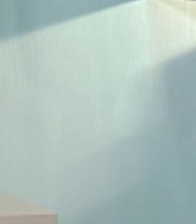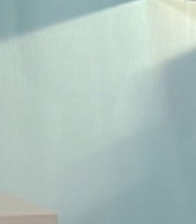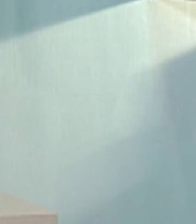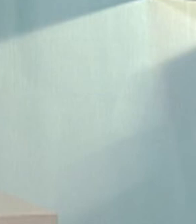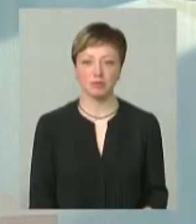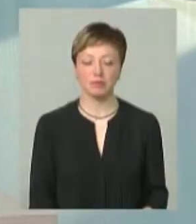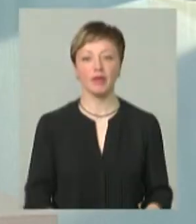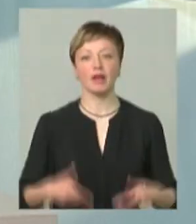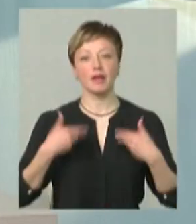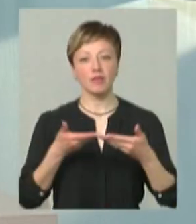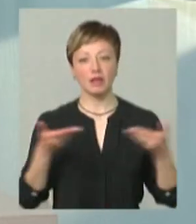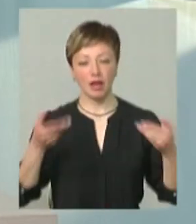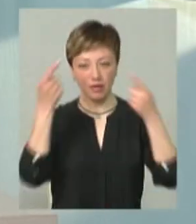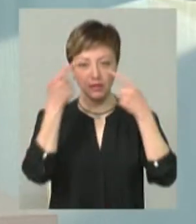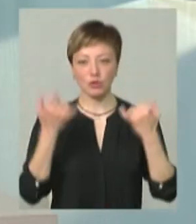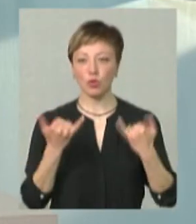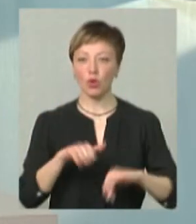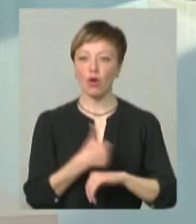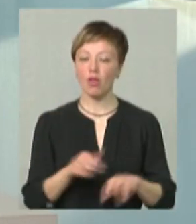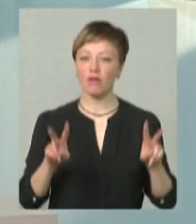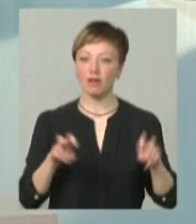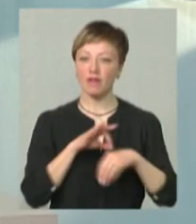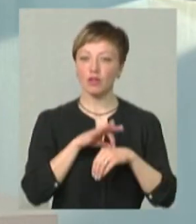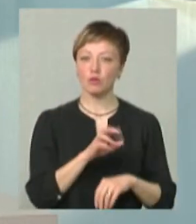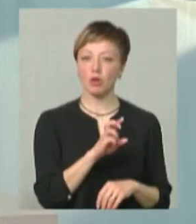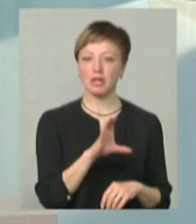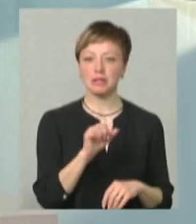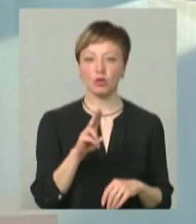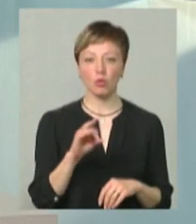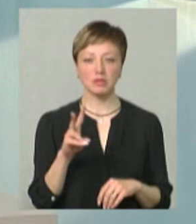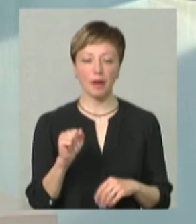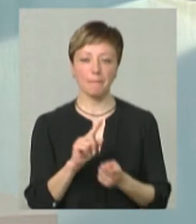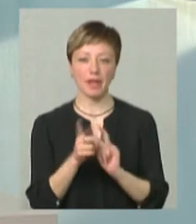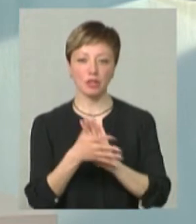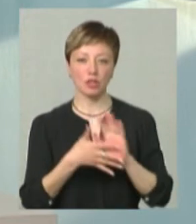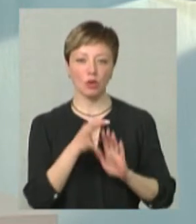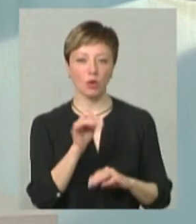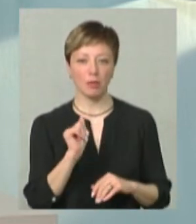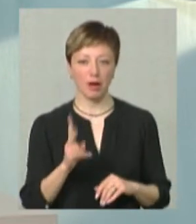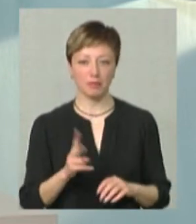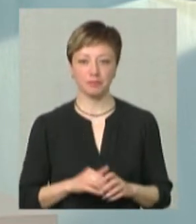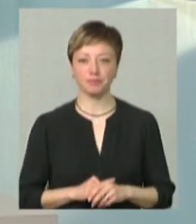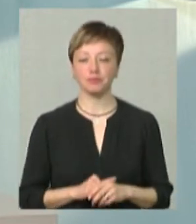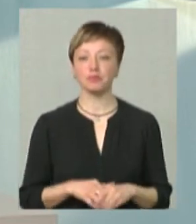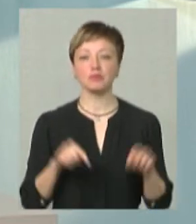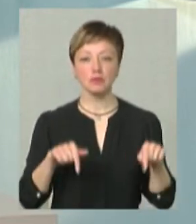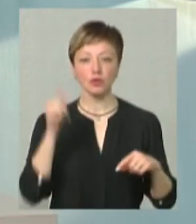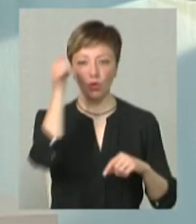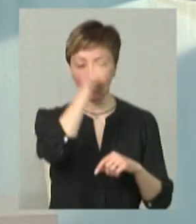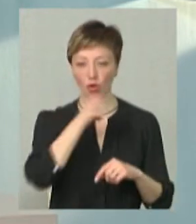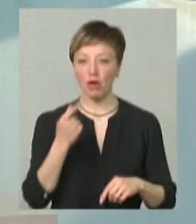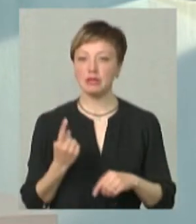Вітаю! В етері сьогодні головне. Мене звати Богдана Садомська. На жестову мову перекладає Ольга Рибак. Цього року